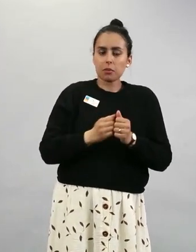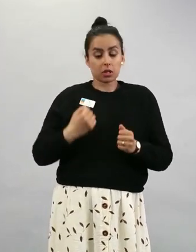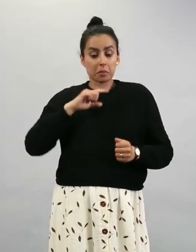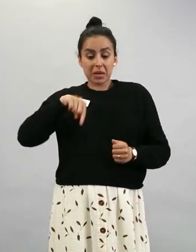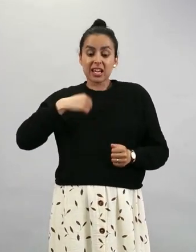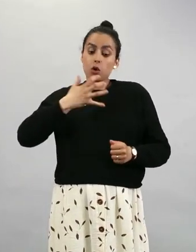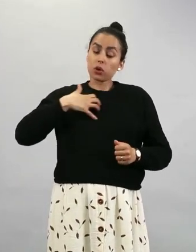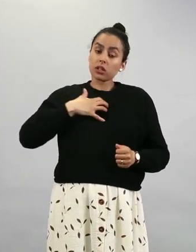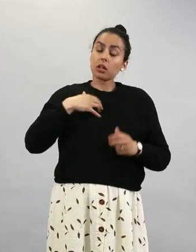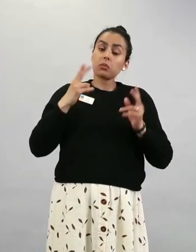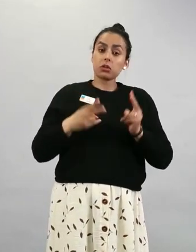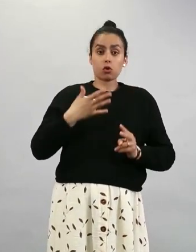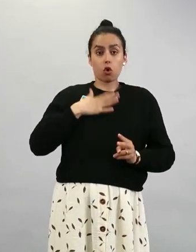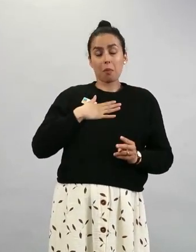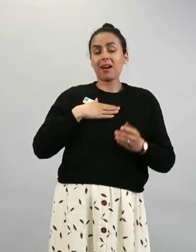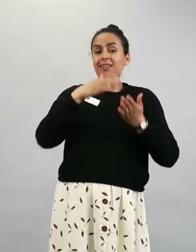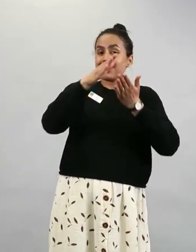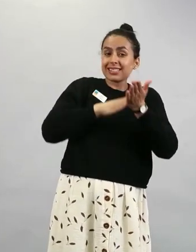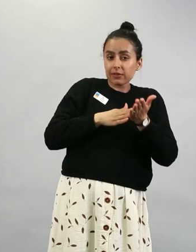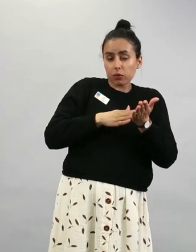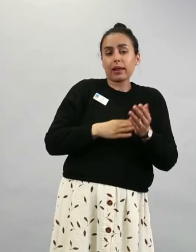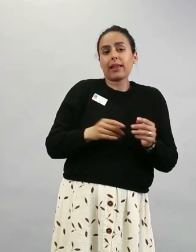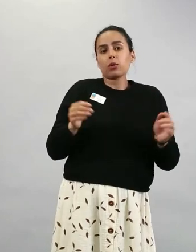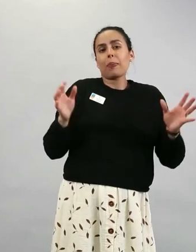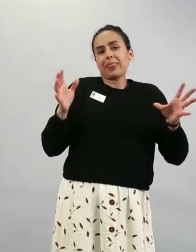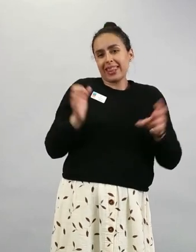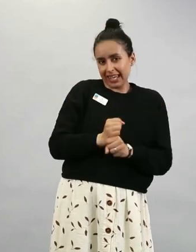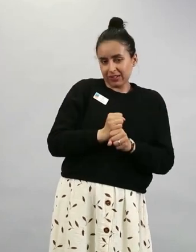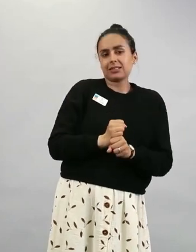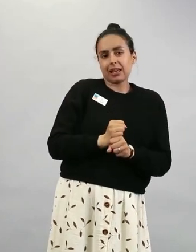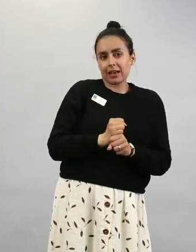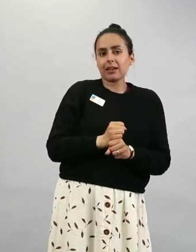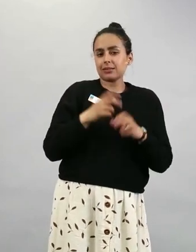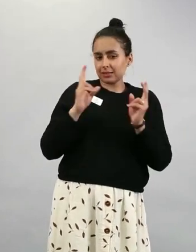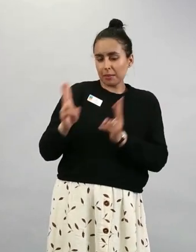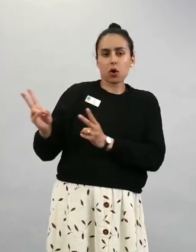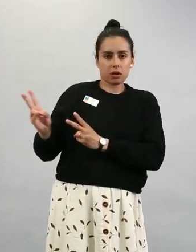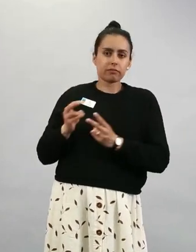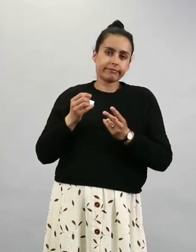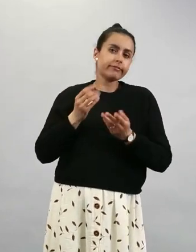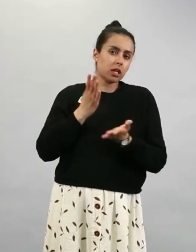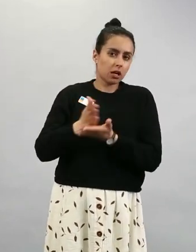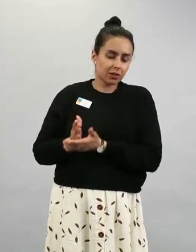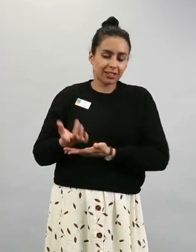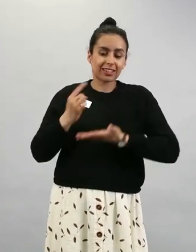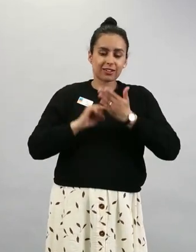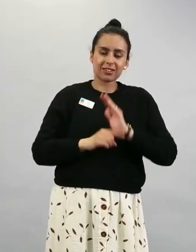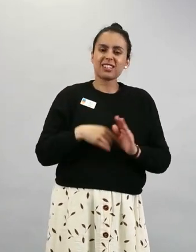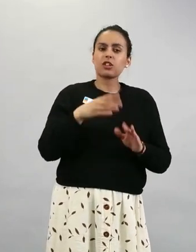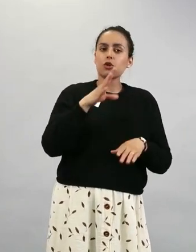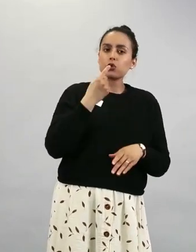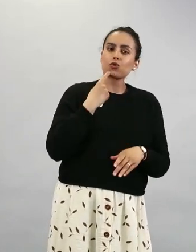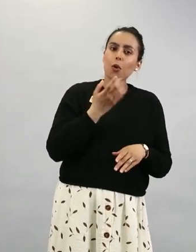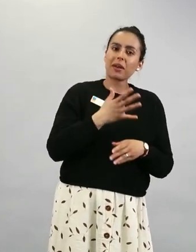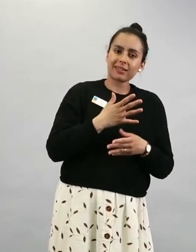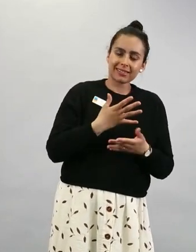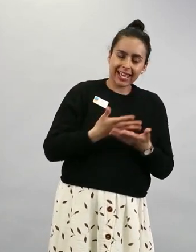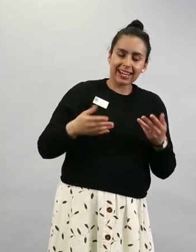asioita tuomaan. Meidän sivuilta pitäisi lyhkäisessä muodossa suomen ja ruotsin kielellä löytyä näitä asioita myös.